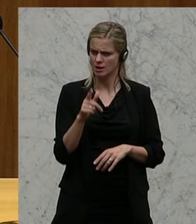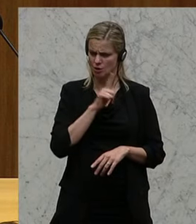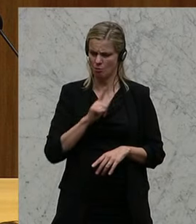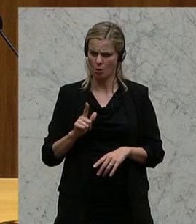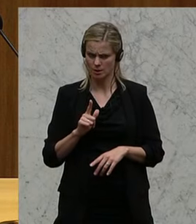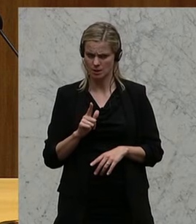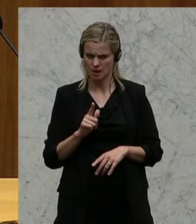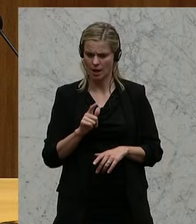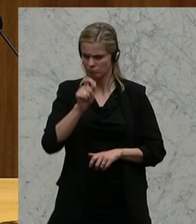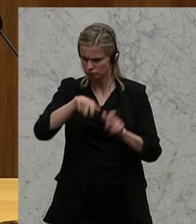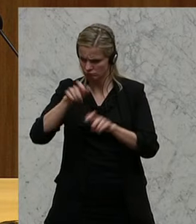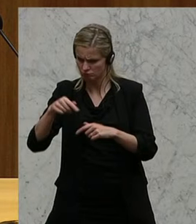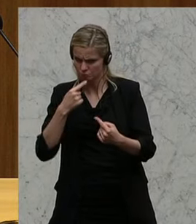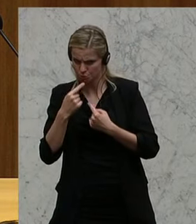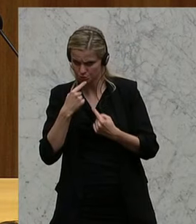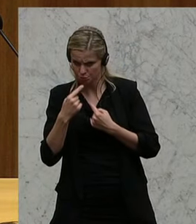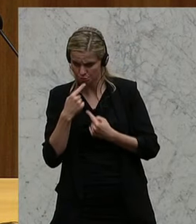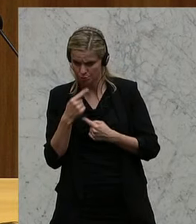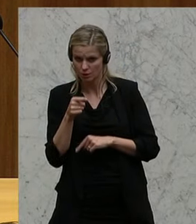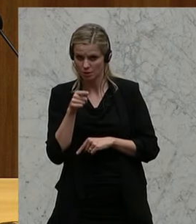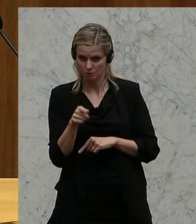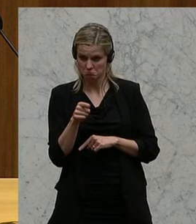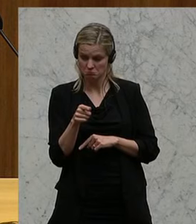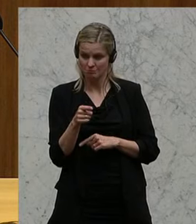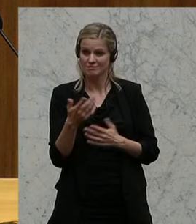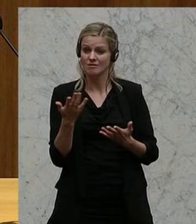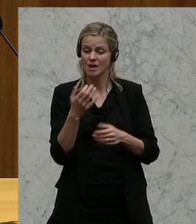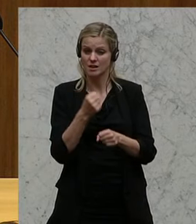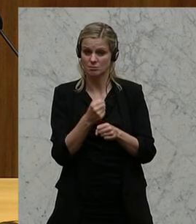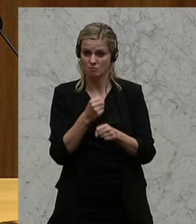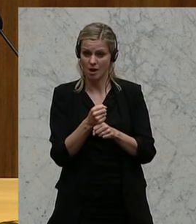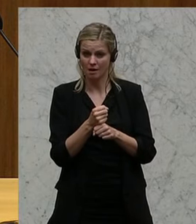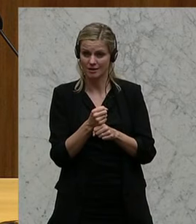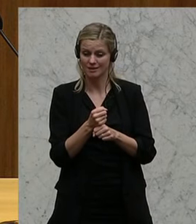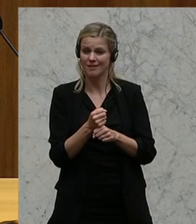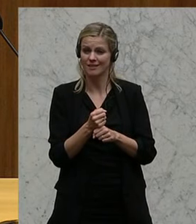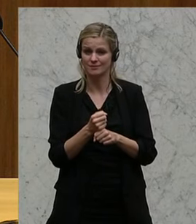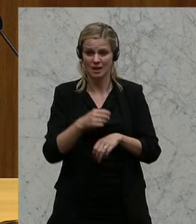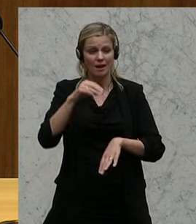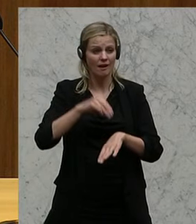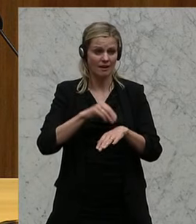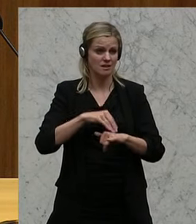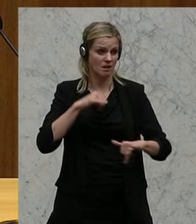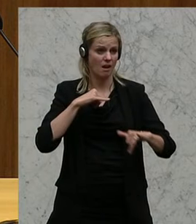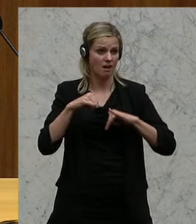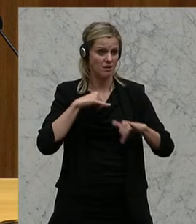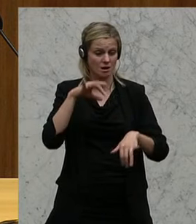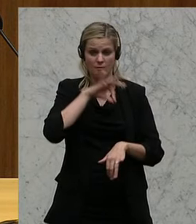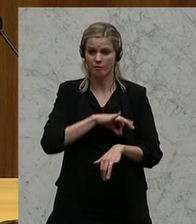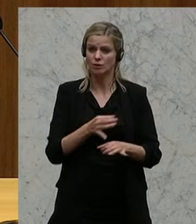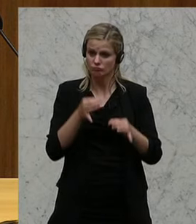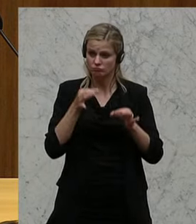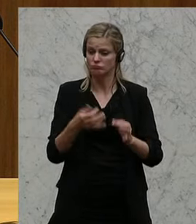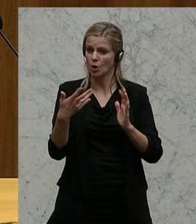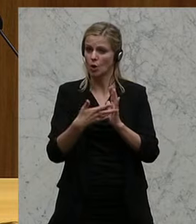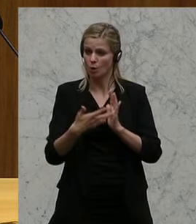bzw. mit den Finanzpolizisten. Die werden hauptsächlich dafür eingesetzt, dass Sie die Registrierkassenpflicht ordentlich überprüfen. Und